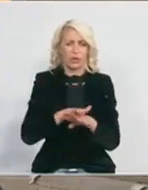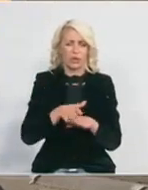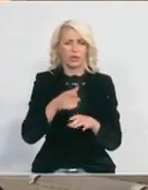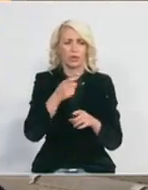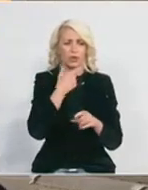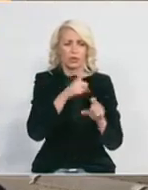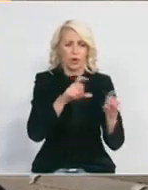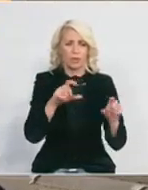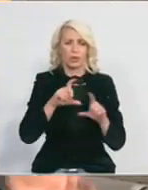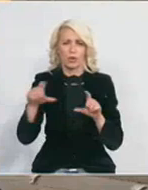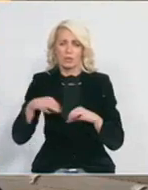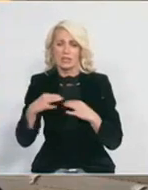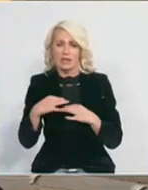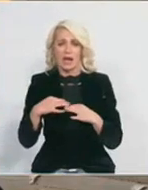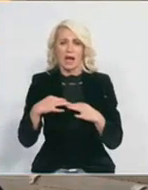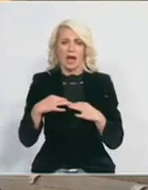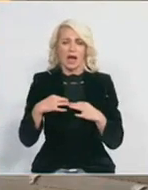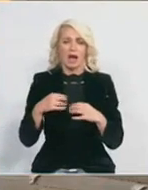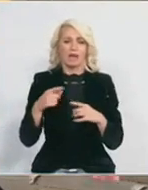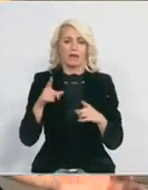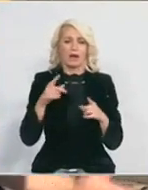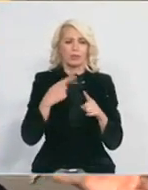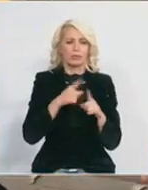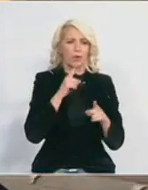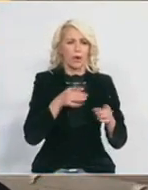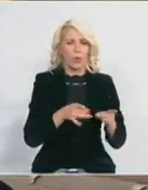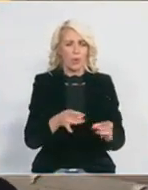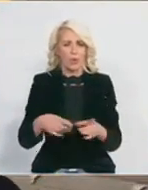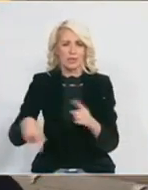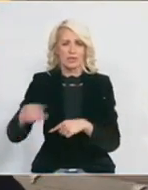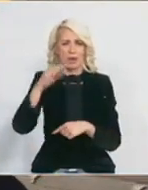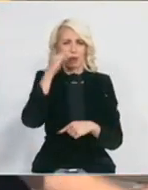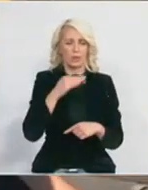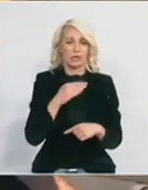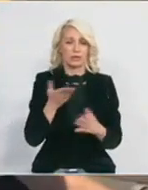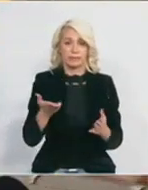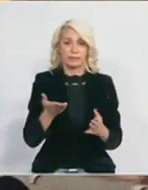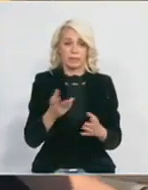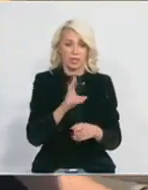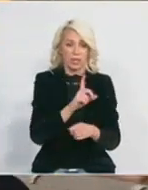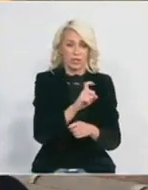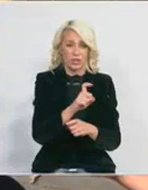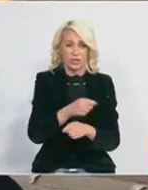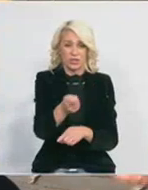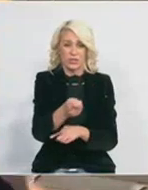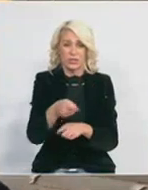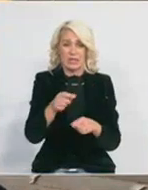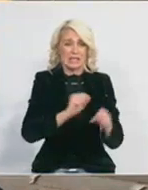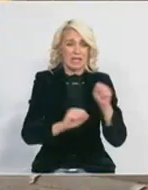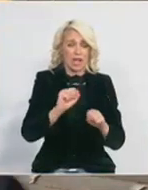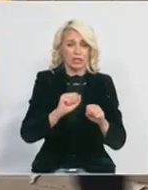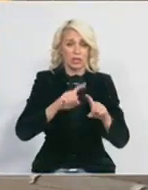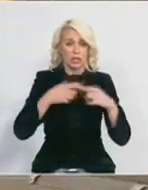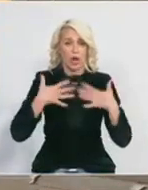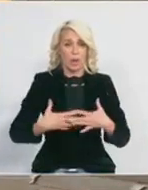centra, Doma zdravlja, nekih još ulica unišu. Pasite, dezinfekcija, zaštitna oprema, testiranje, to je naša